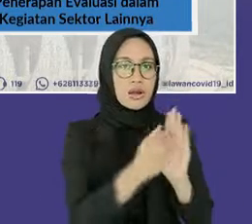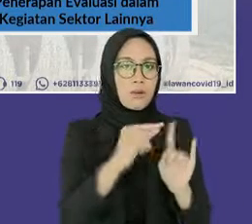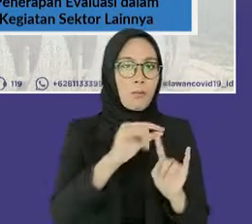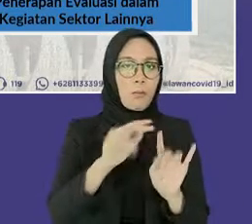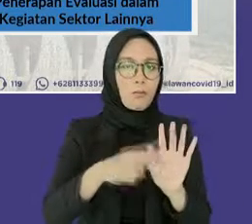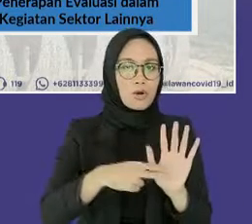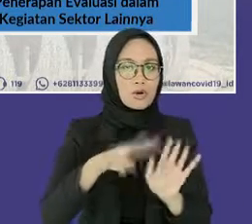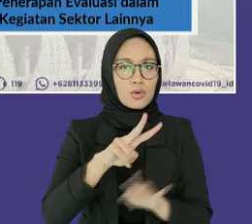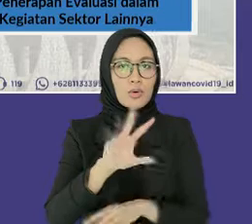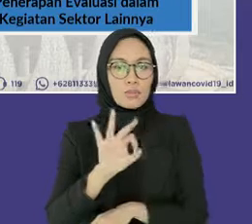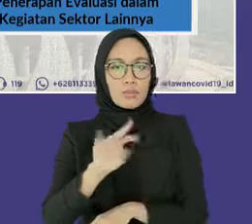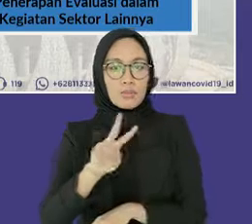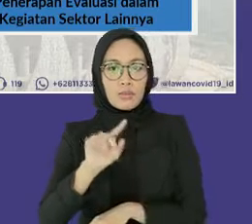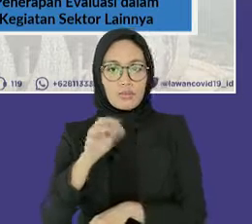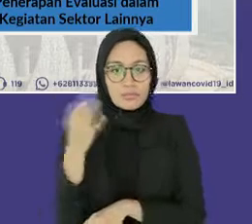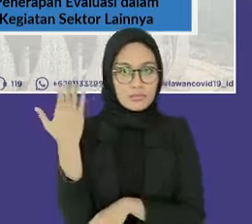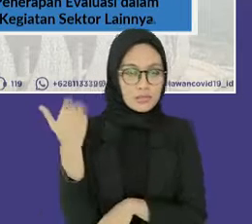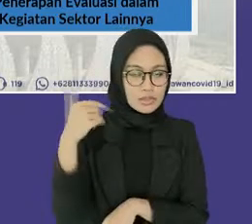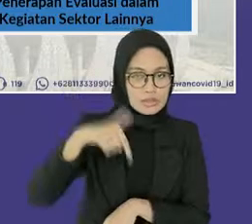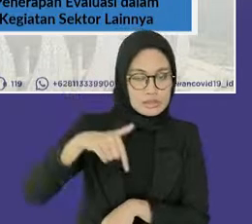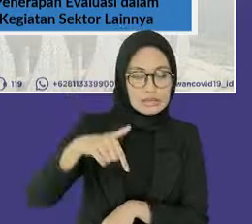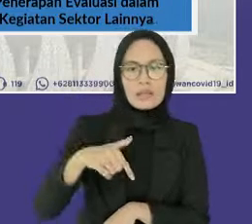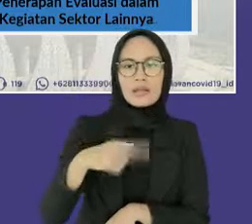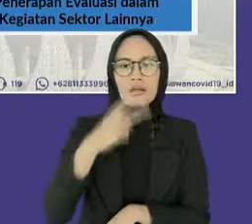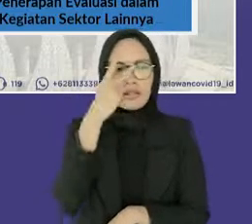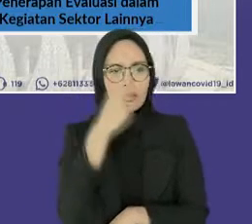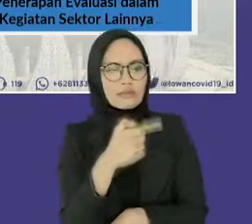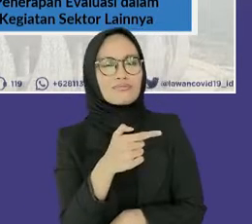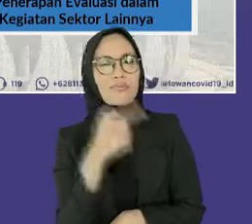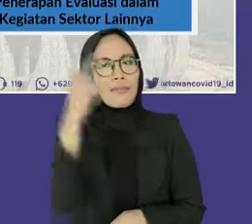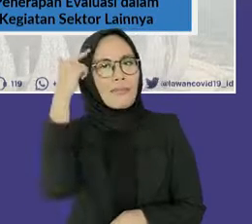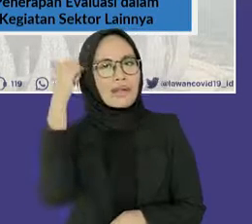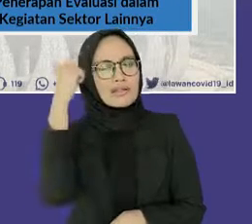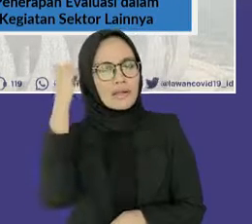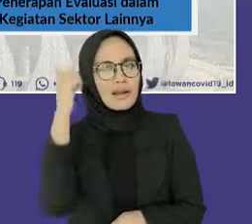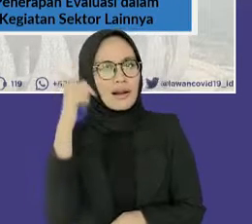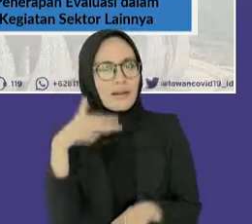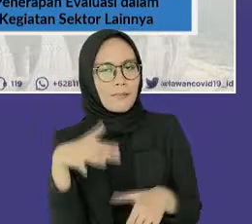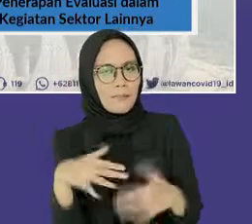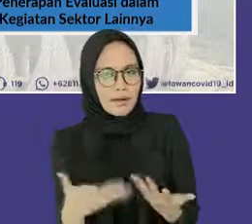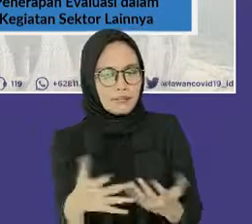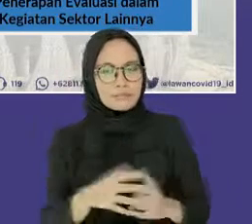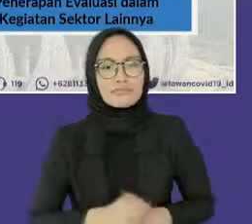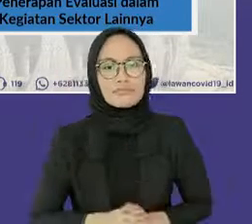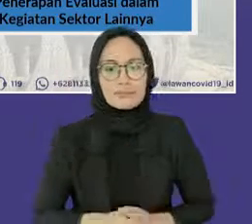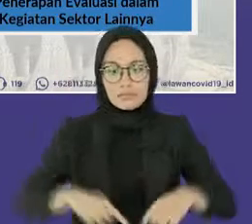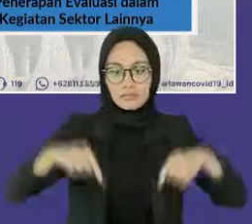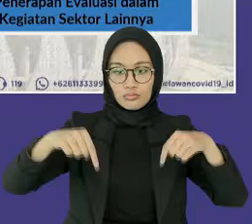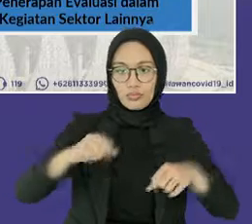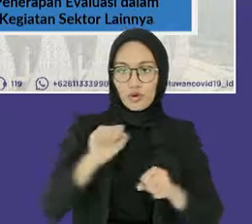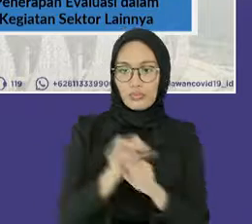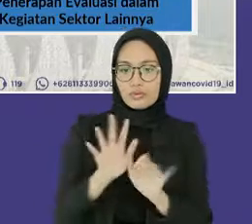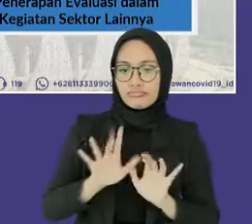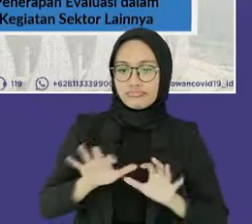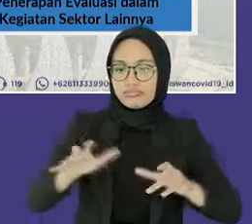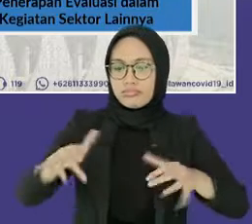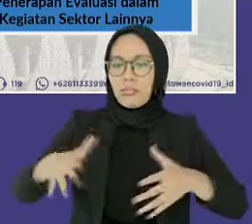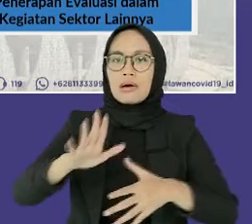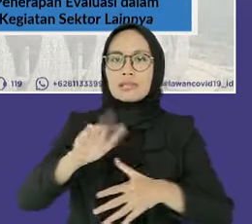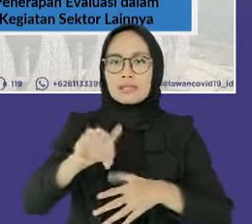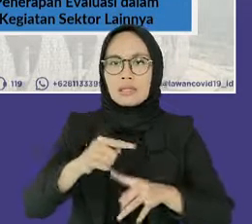perencanaan matang merupakan hal yang paling krusial dalam penyelenggaraan acara besar di tengah badai COVID-19.